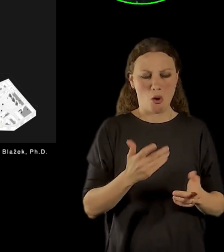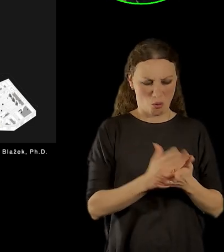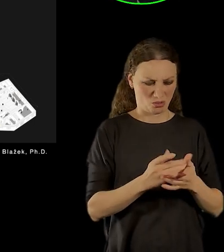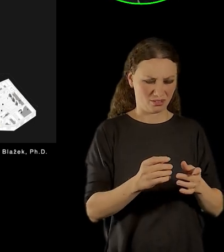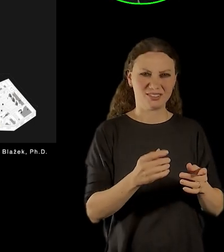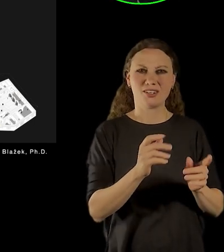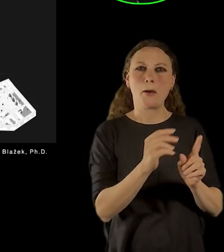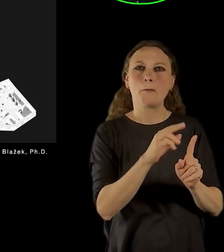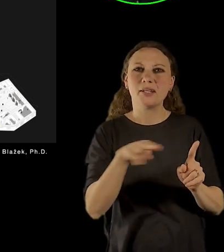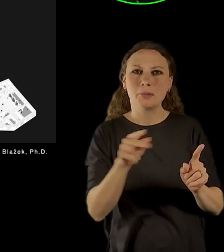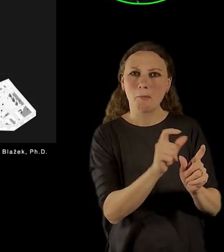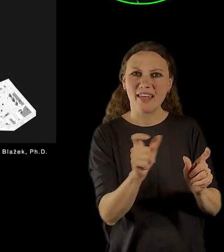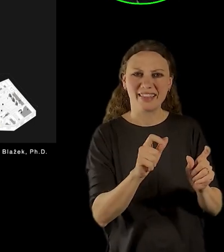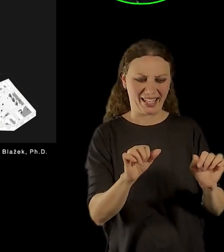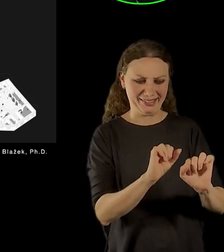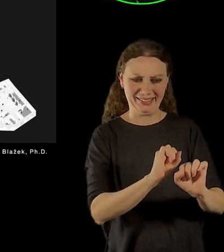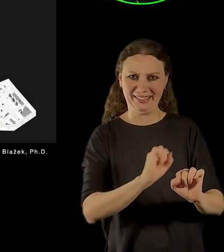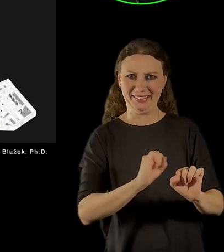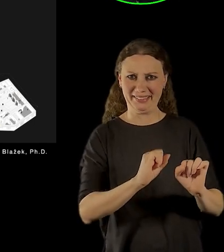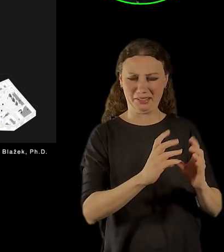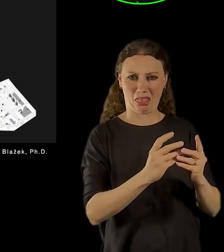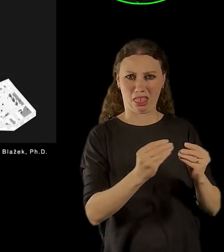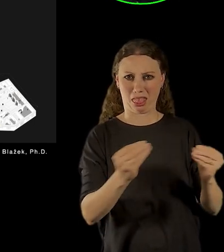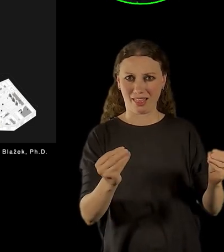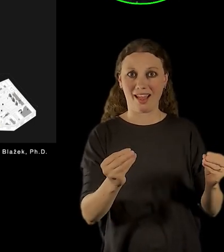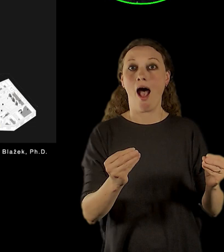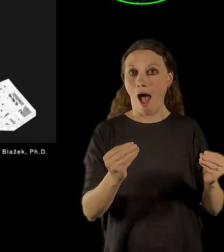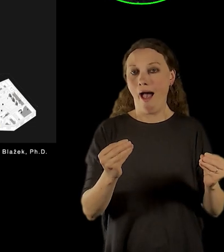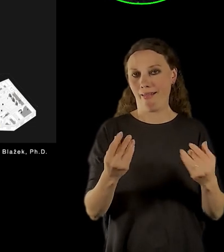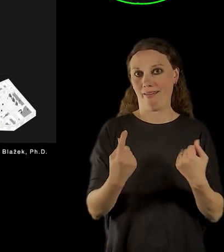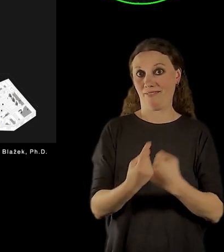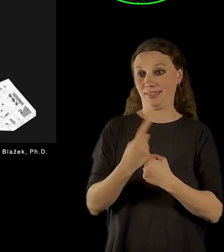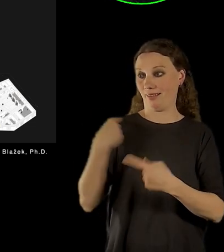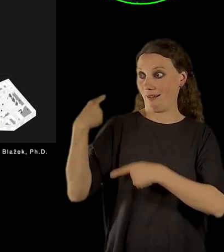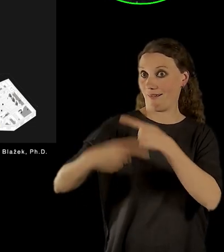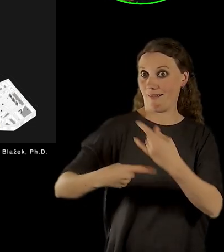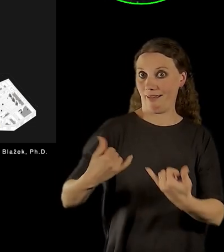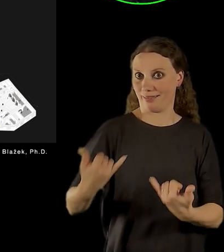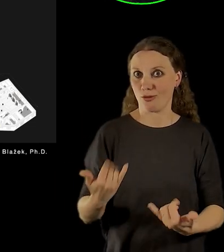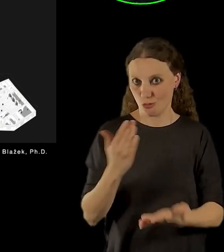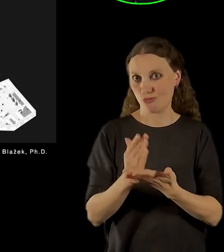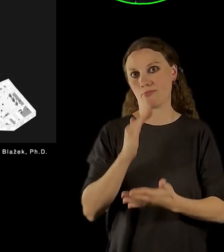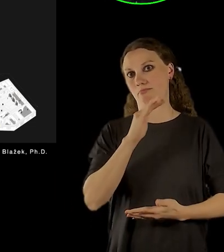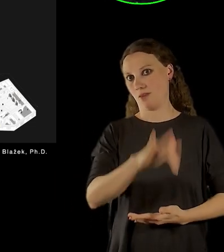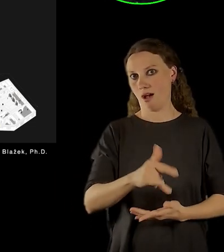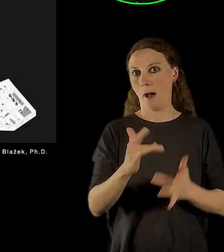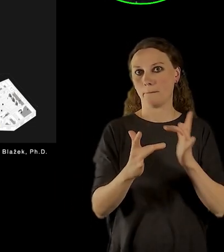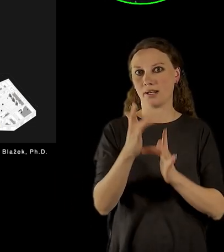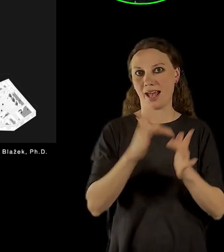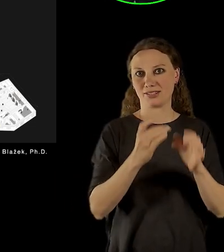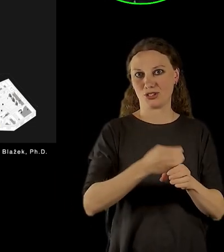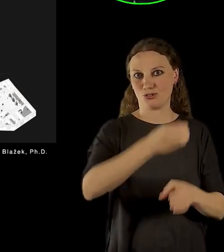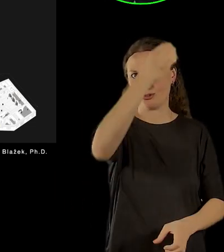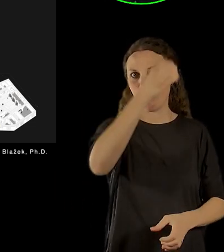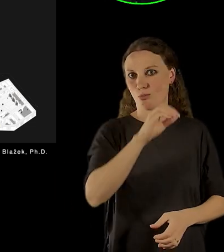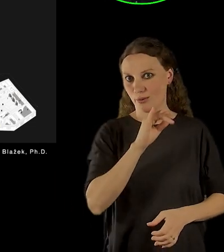Jisté je, že vlastně ten marianský sloup tam stojí. Dneska my máme k dispozici vlastně tady tu dlažbu, kterou bychom